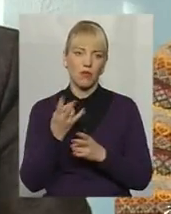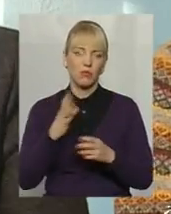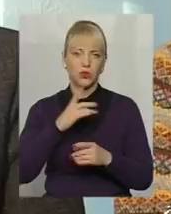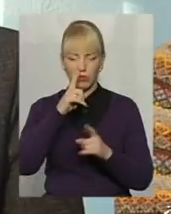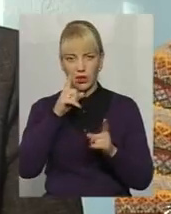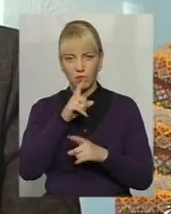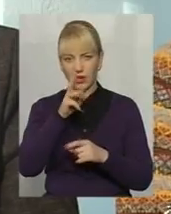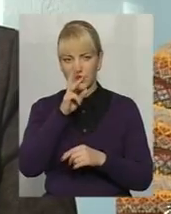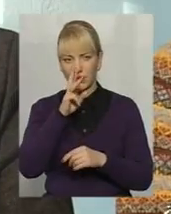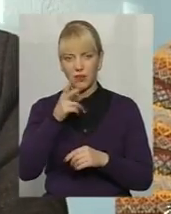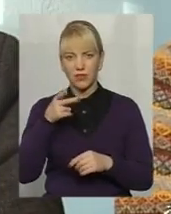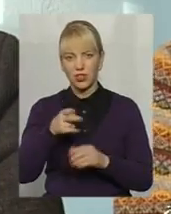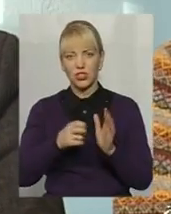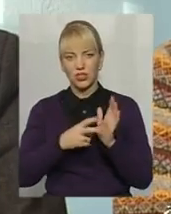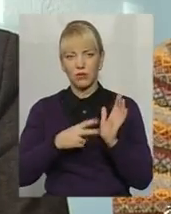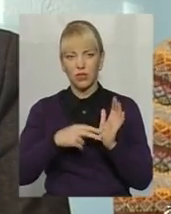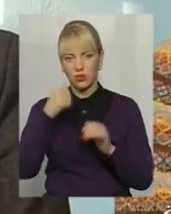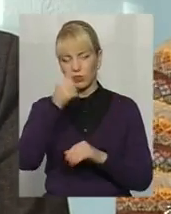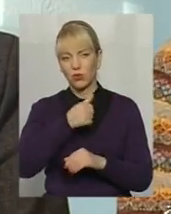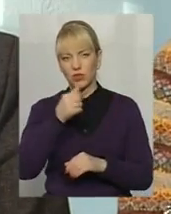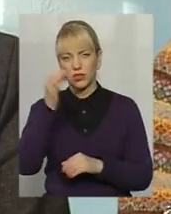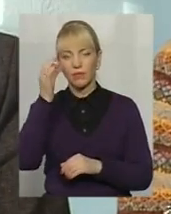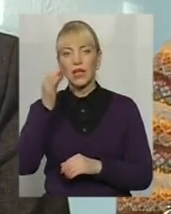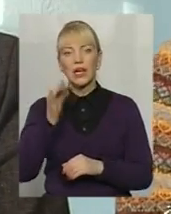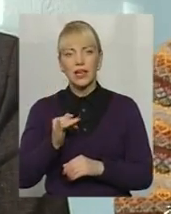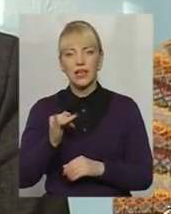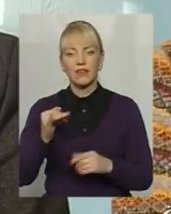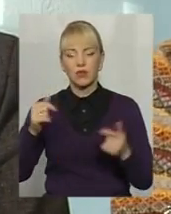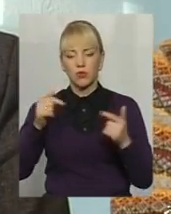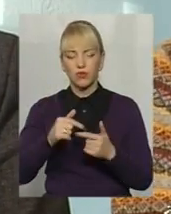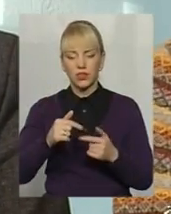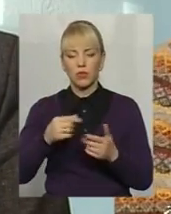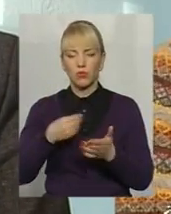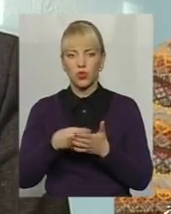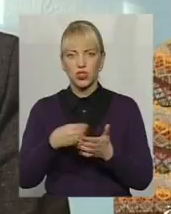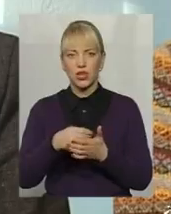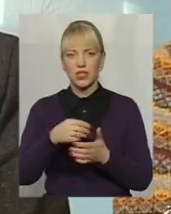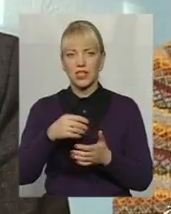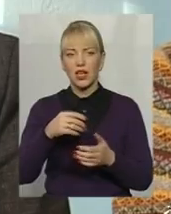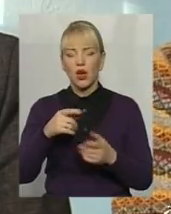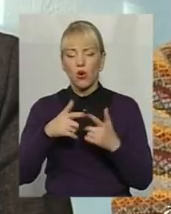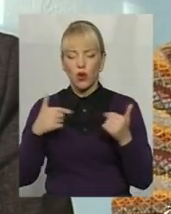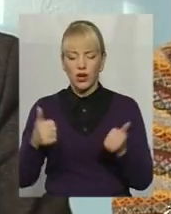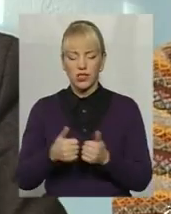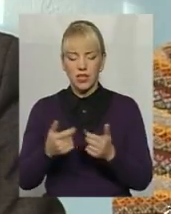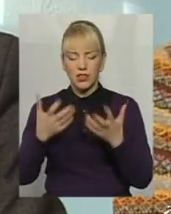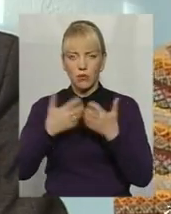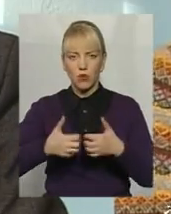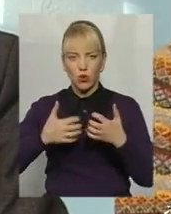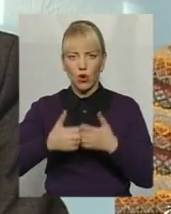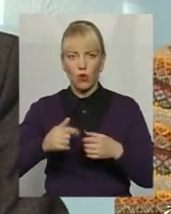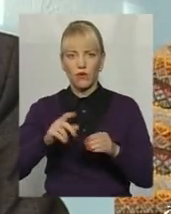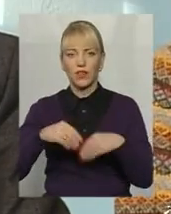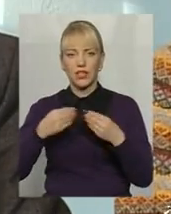зарплата у 2017 році. Відповідно, всі бюджетні організації прораховували і надавали бюджетні пропозиції з